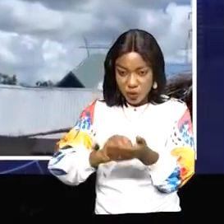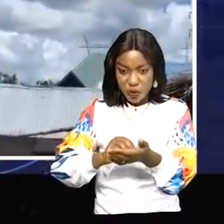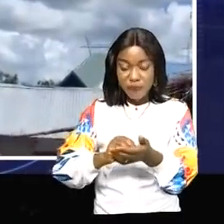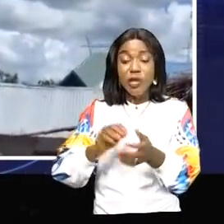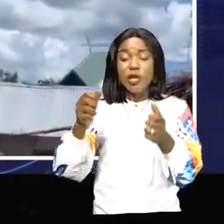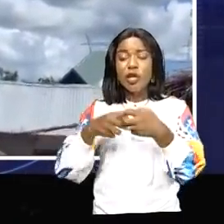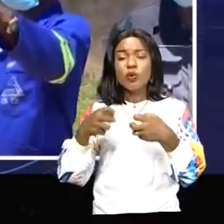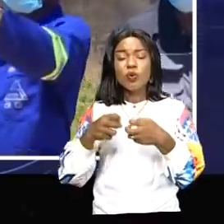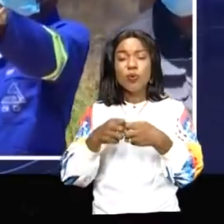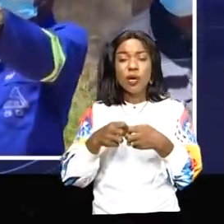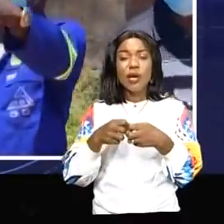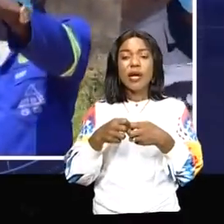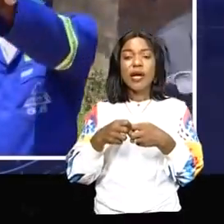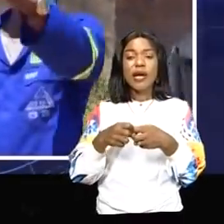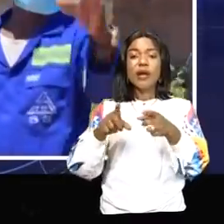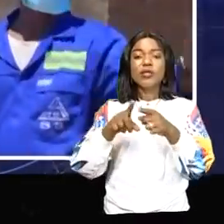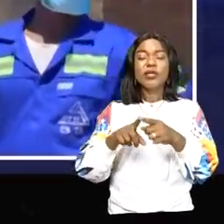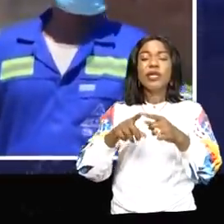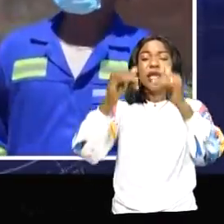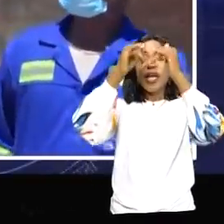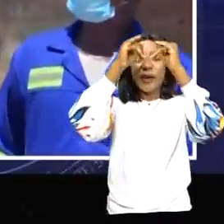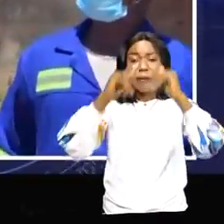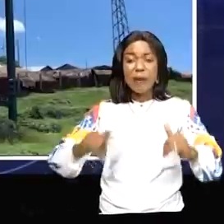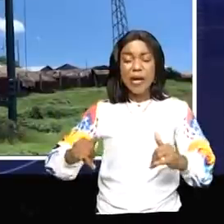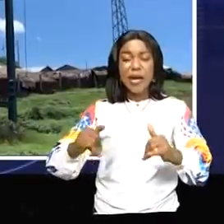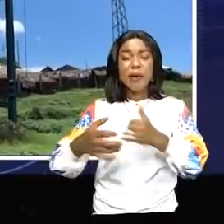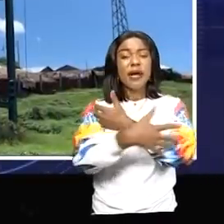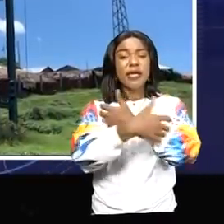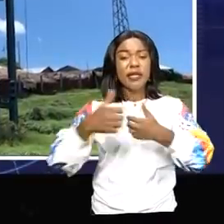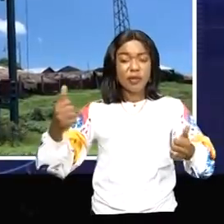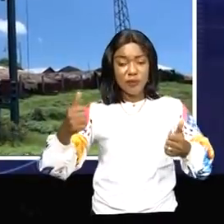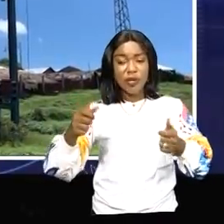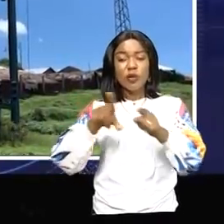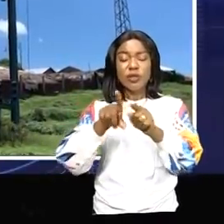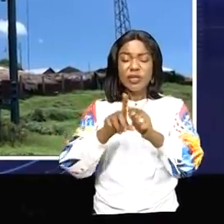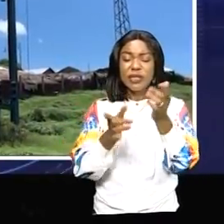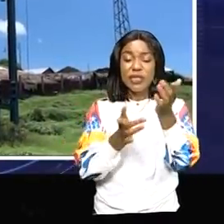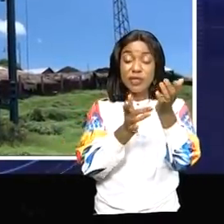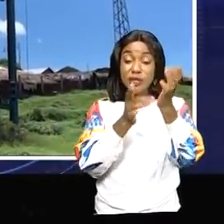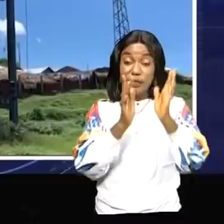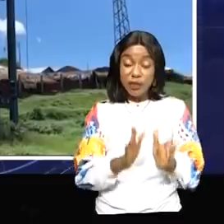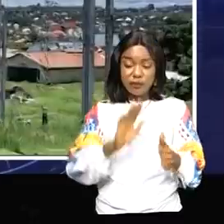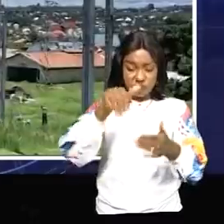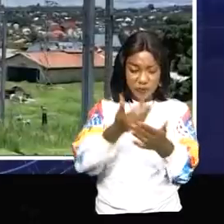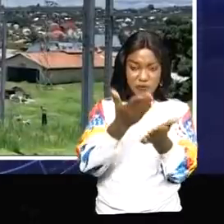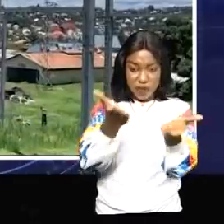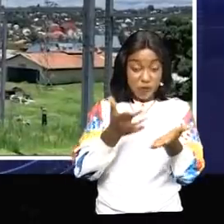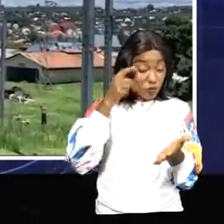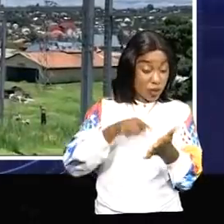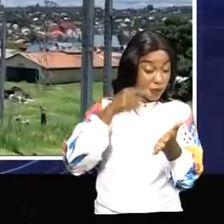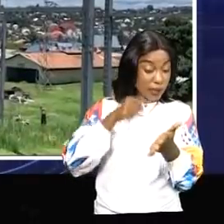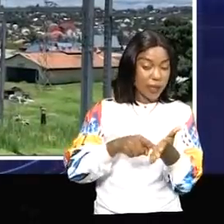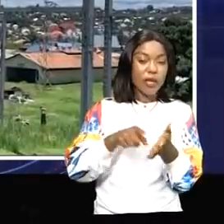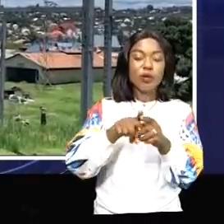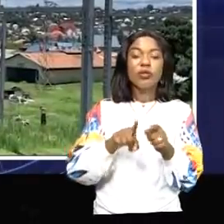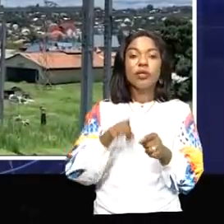'université de Lubumbashi, plusieurs quartiers, ont été privés d'électricité. Les ingénieurs SNEL sont descendus sur les sites pour constater les dégâts